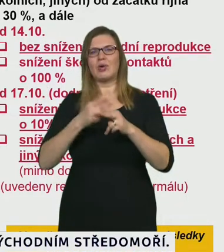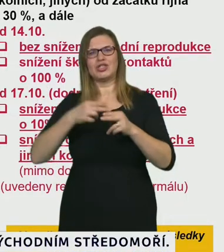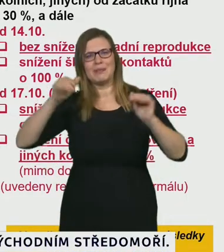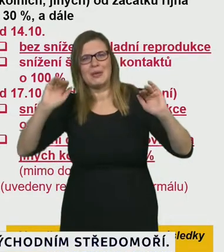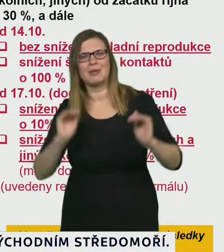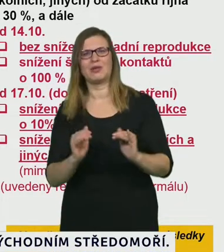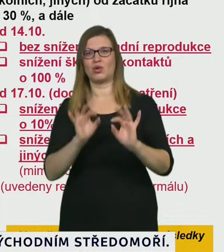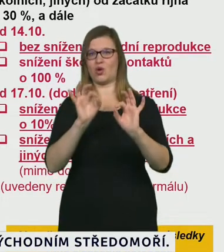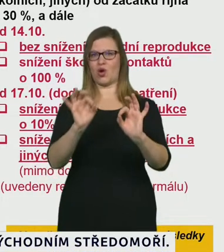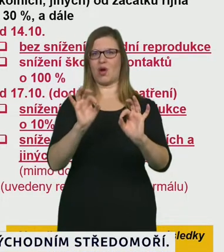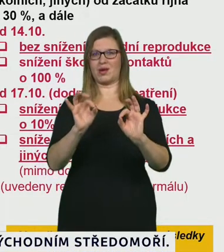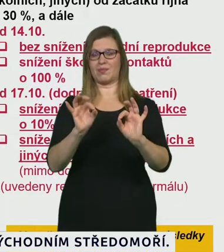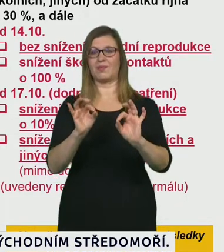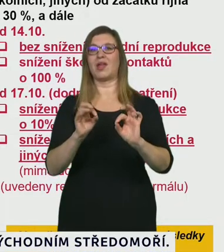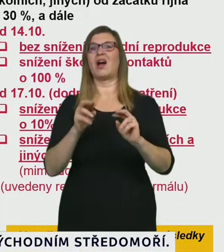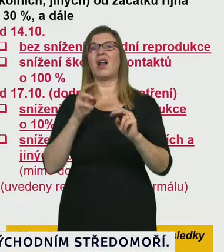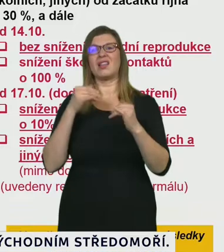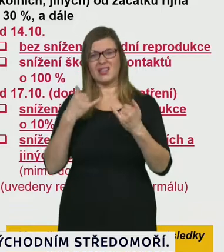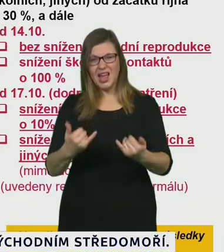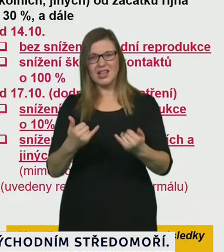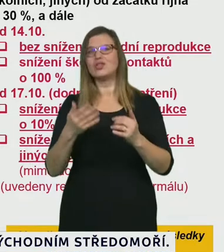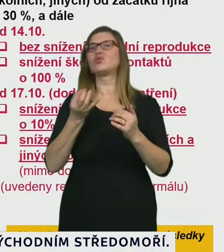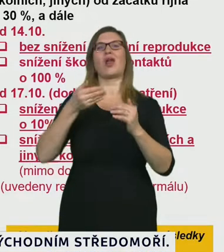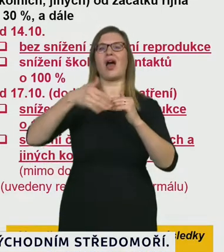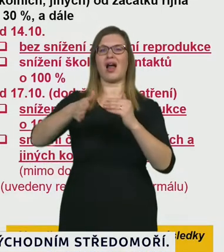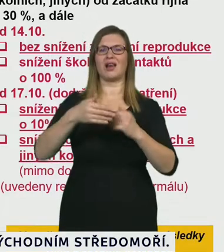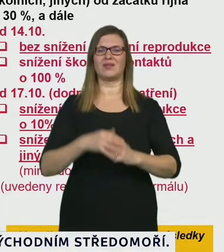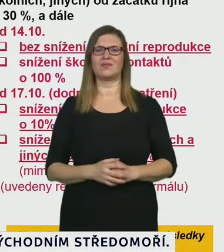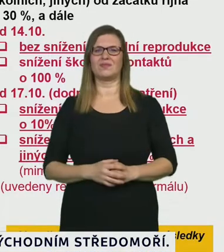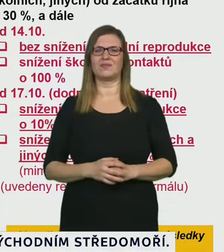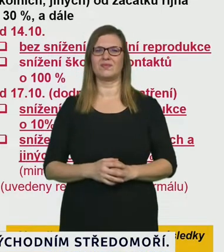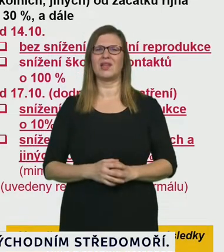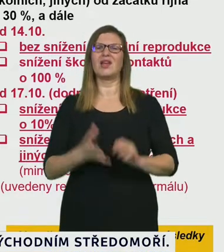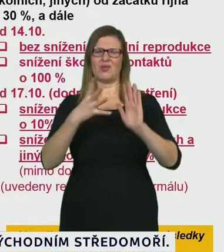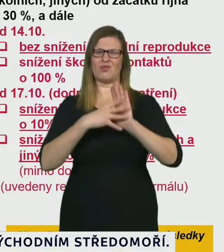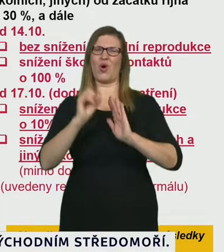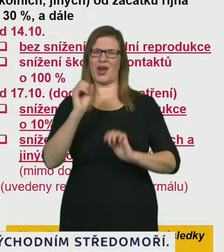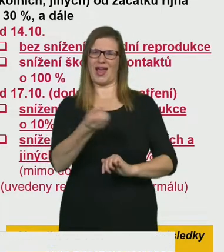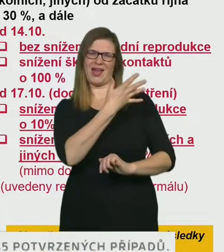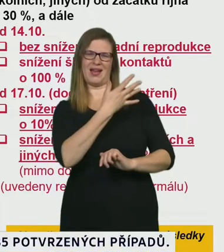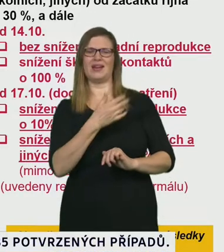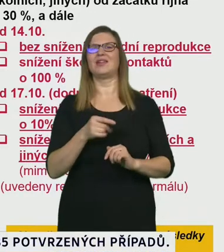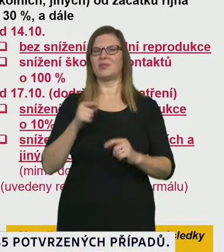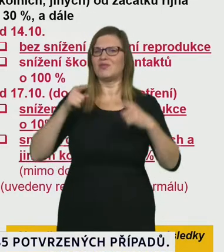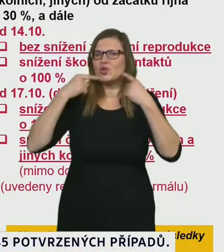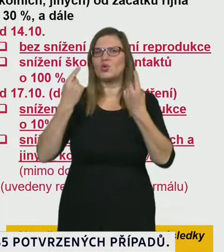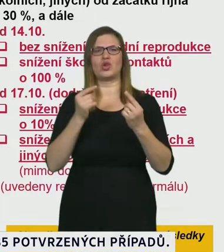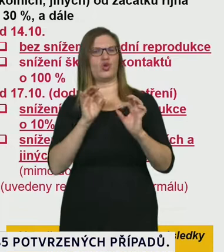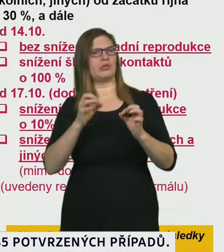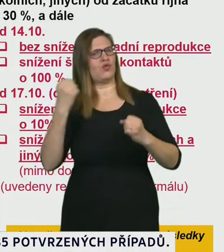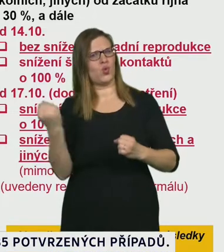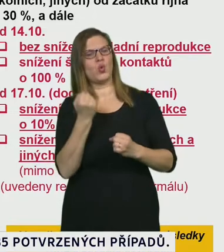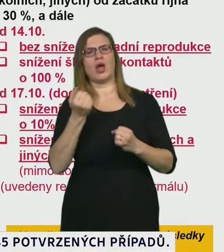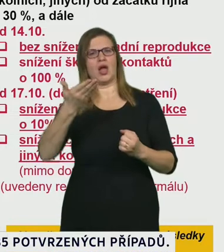A co bude dál? My jsme do tohoto modelu, který máme vyskoušený a kalibrovaný, že relativně dobře predikuje,